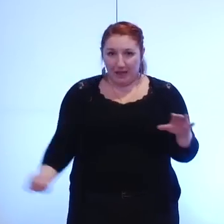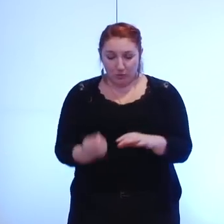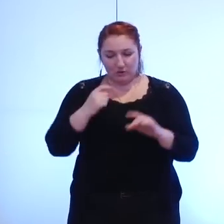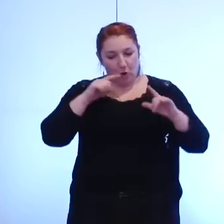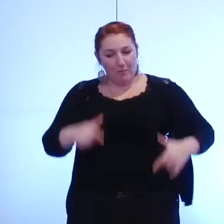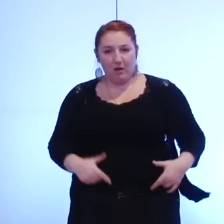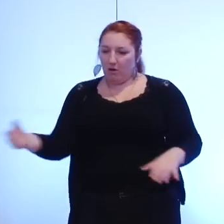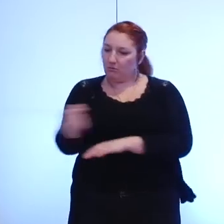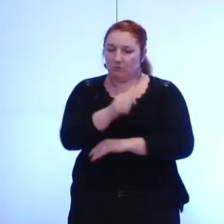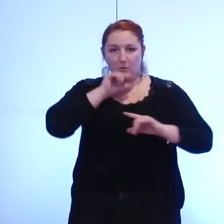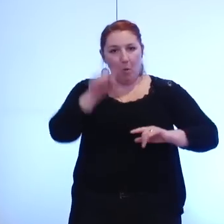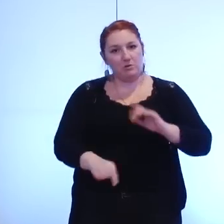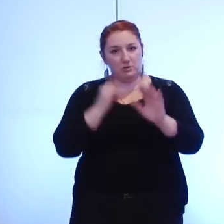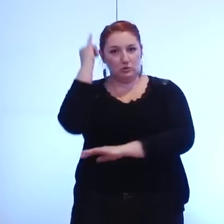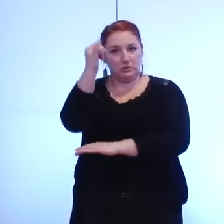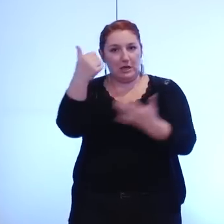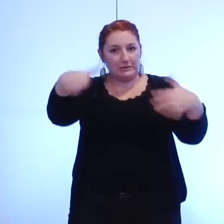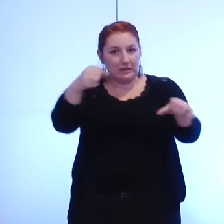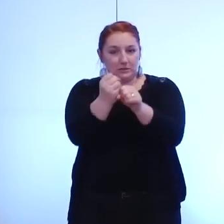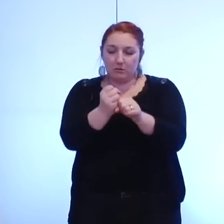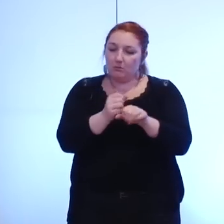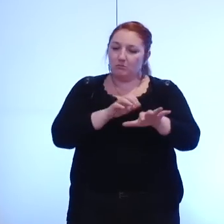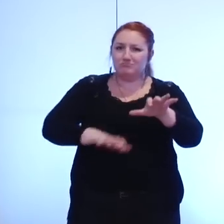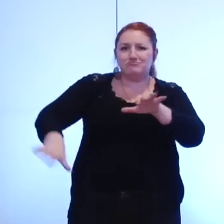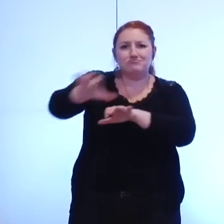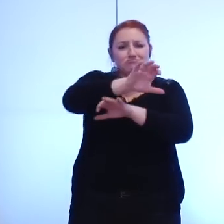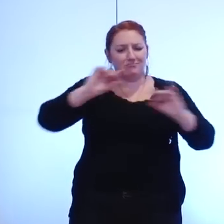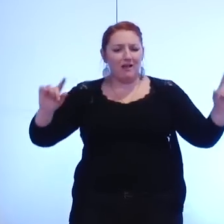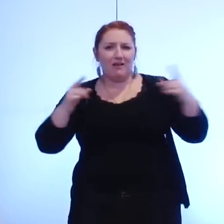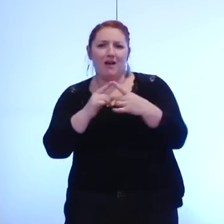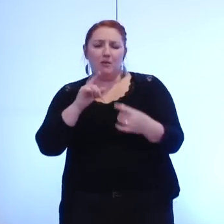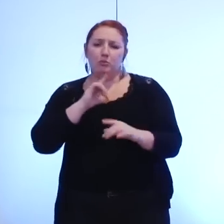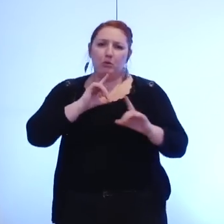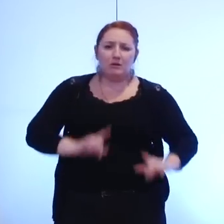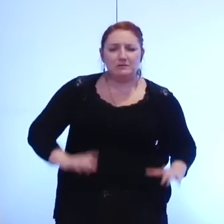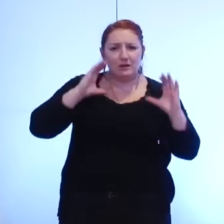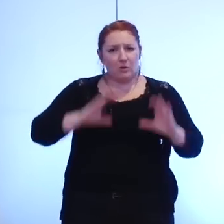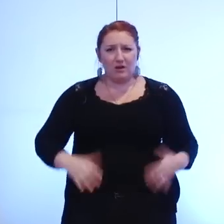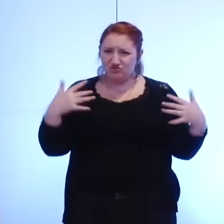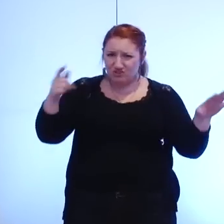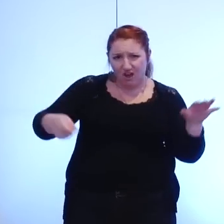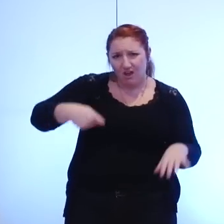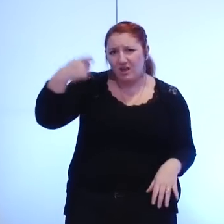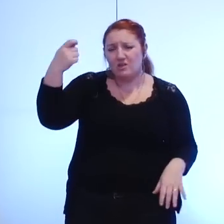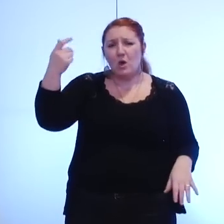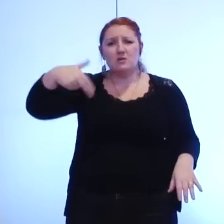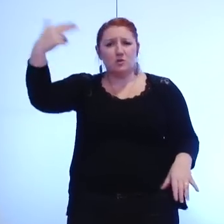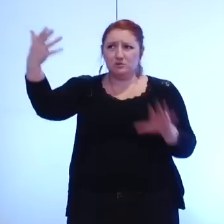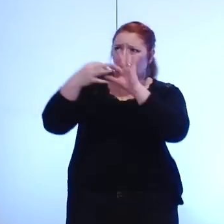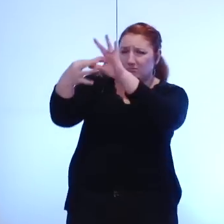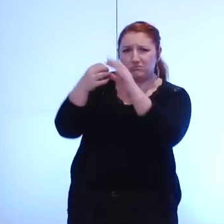de formation et des options du second degré se traite déjà au niveau de l'agglo avec l'éducation nationale la lutte contre les